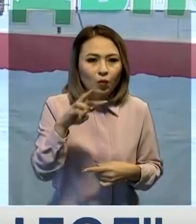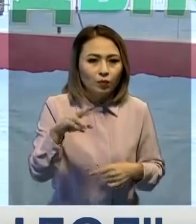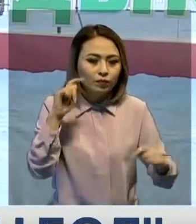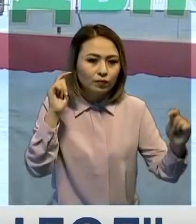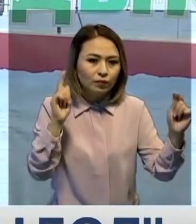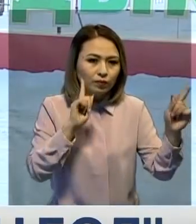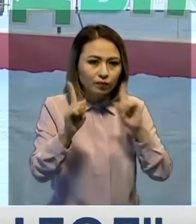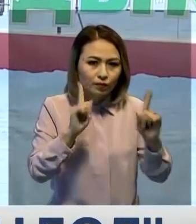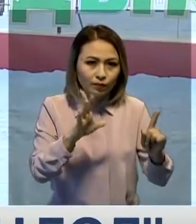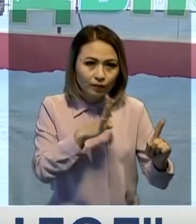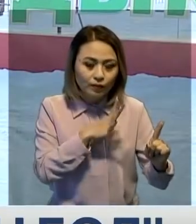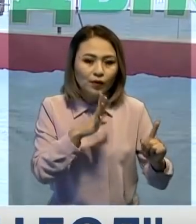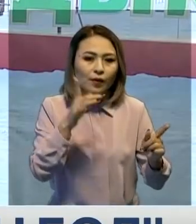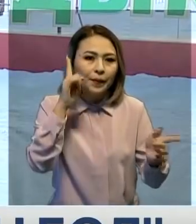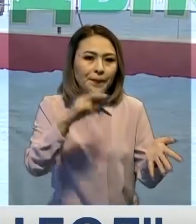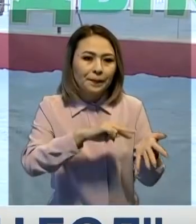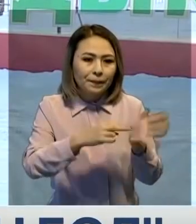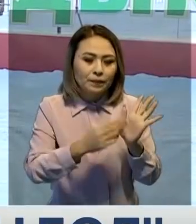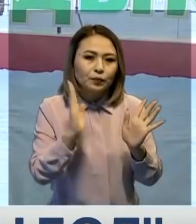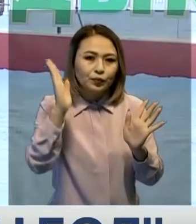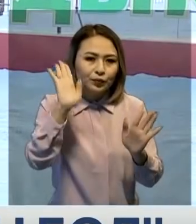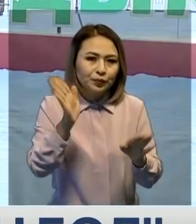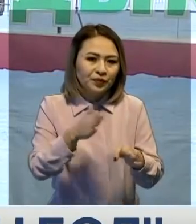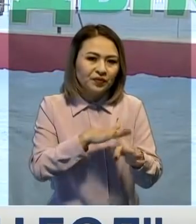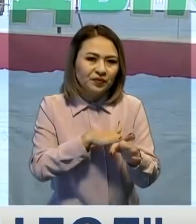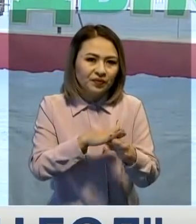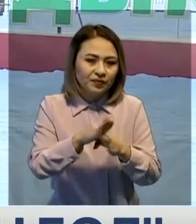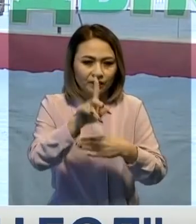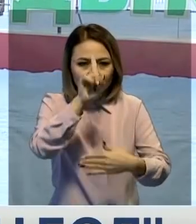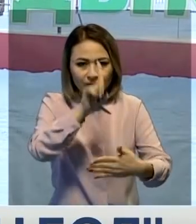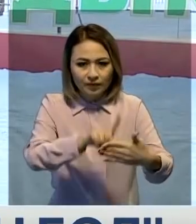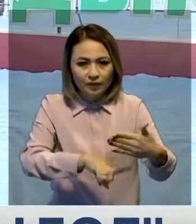форумда алдыға оған жоспарлар болашақта орындалат теген өміттемі.